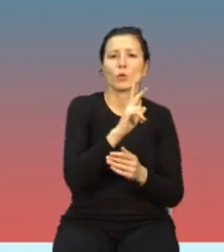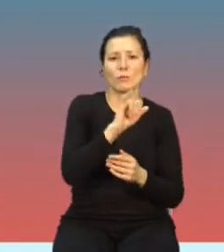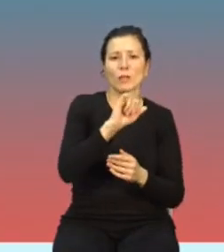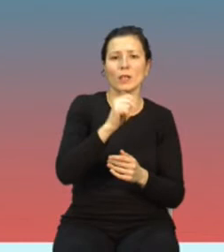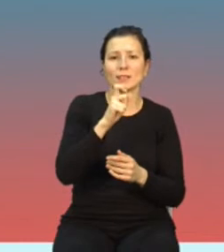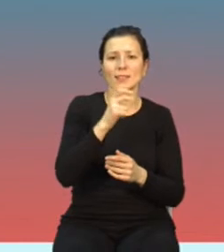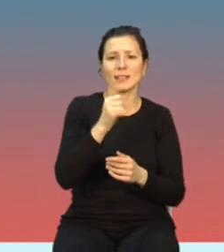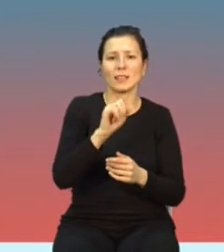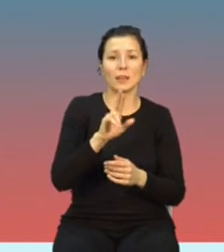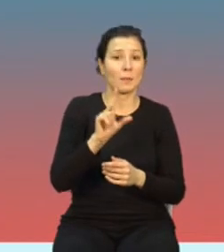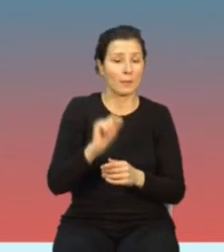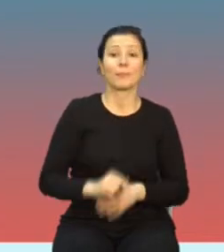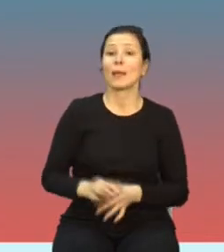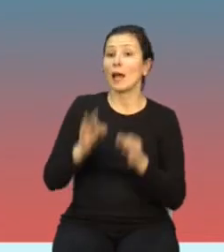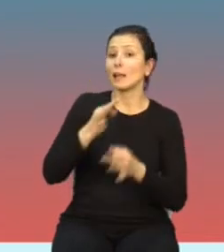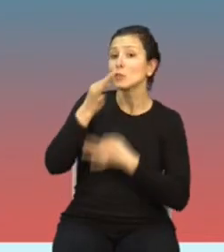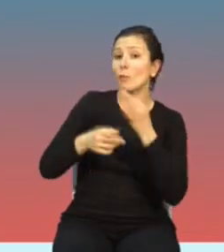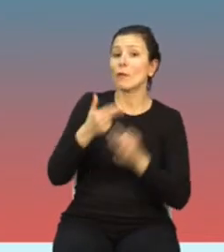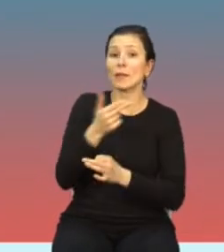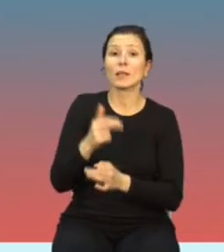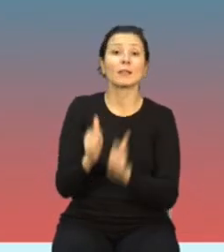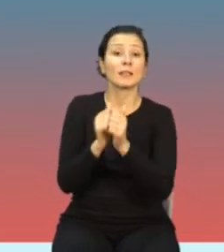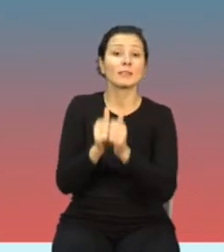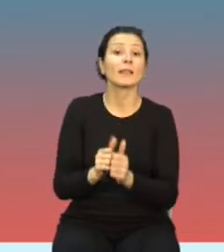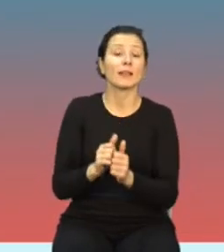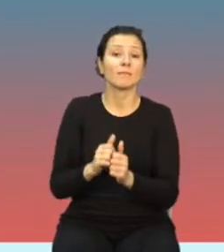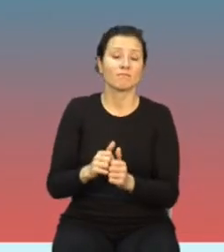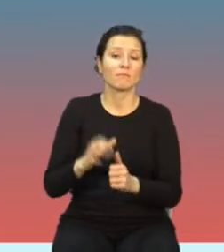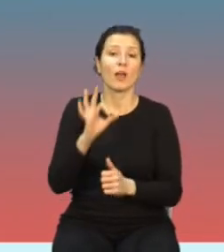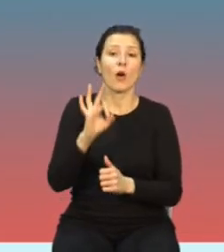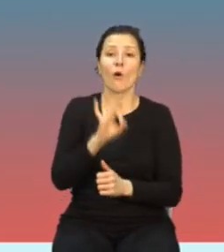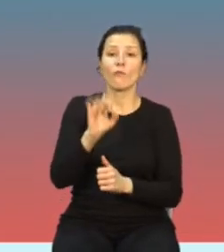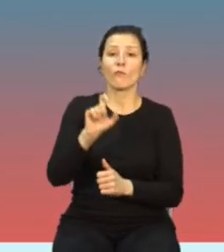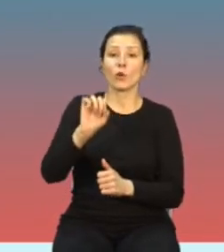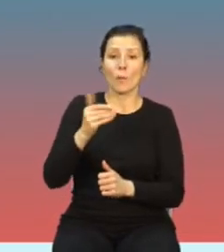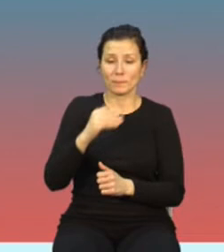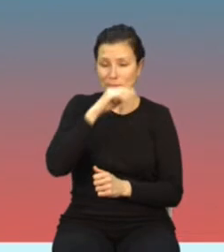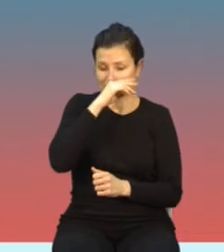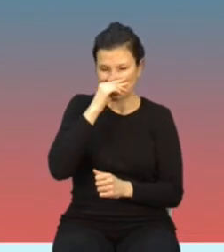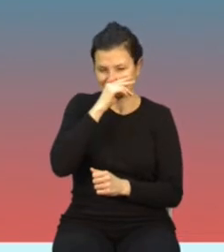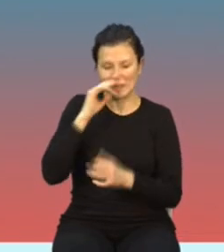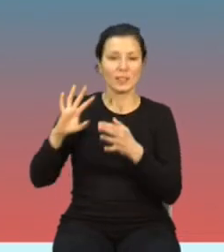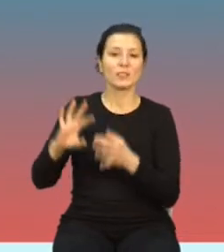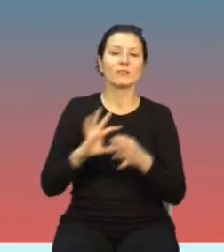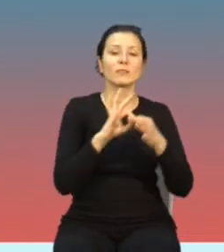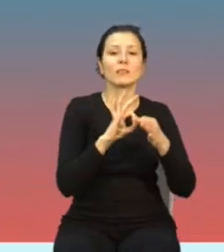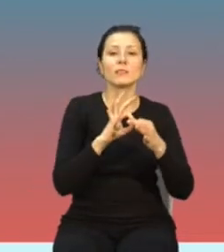ofcomu w egzekwowaniu zgodności z ogólnymi poziomami publicznymi.